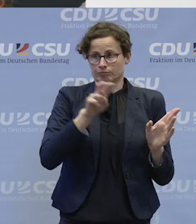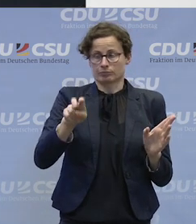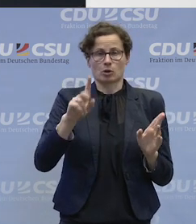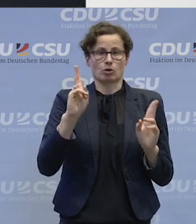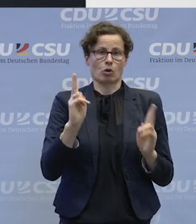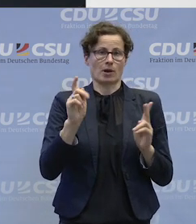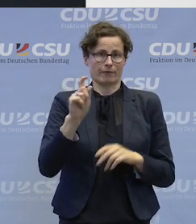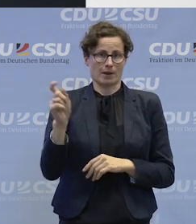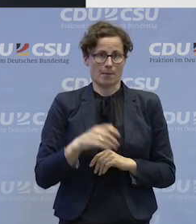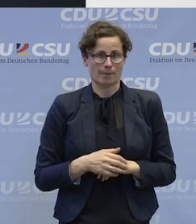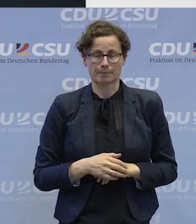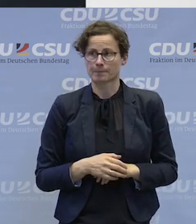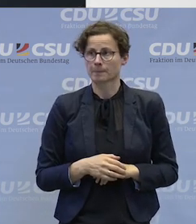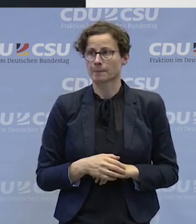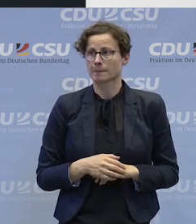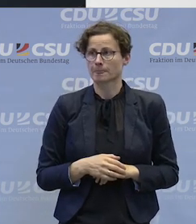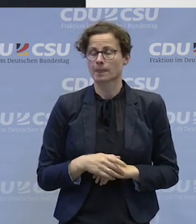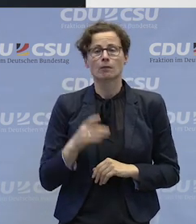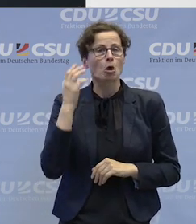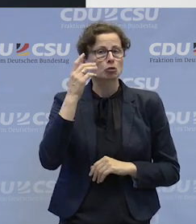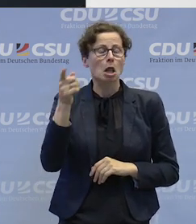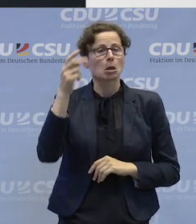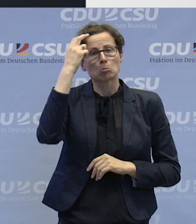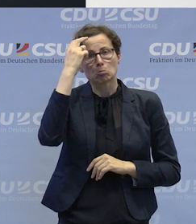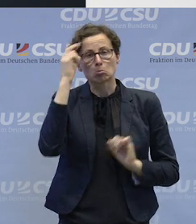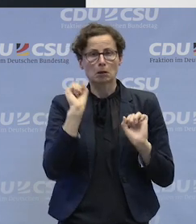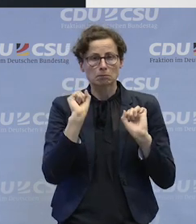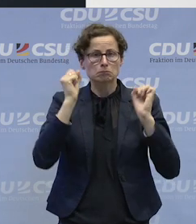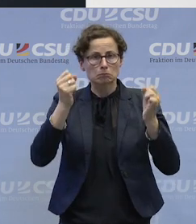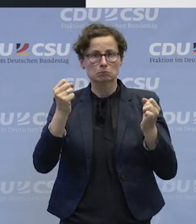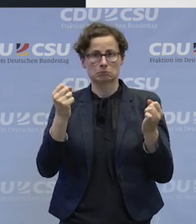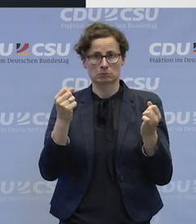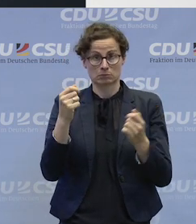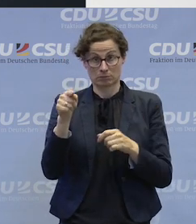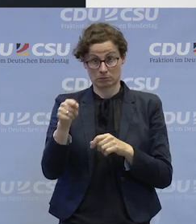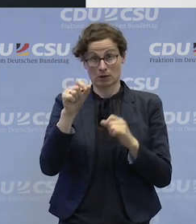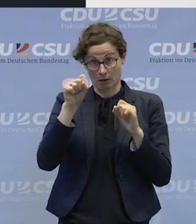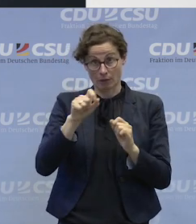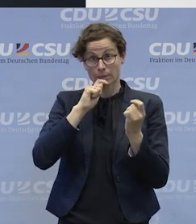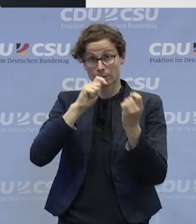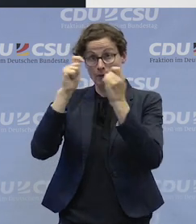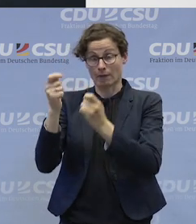hat er da die Chance, wenn er sehr klug ist und sehr fleißig ist, eine Weiterbildung zu machen?